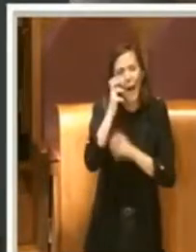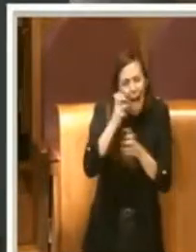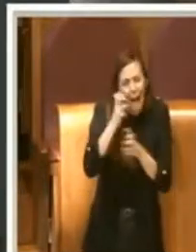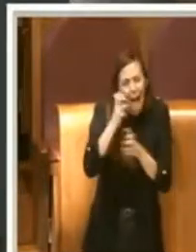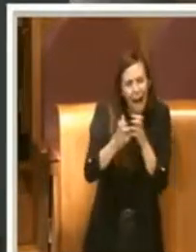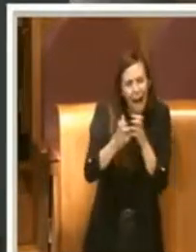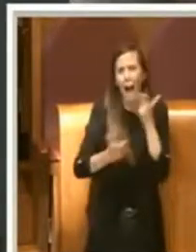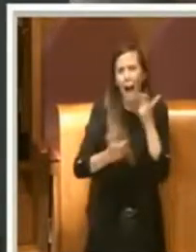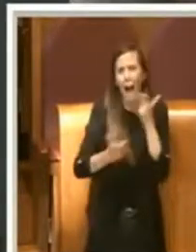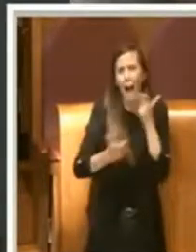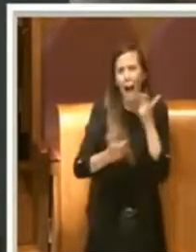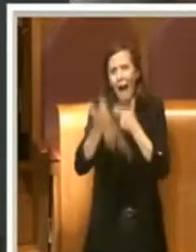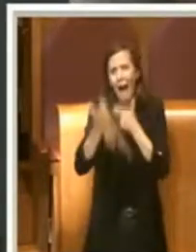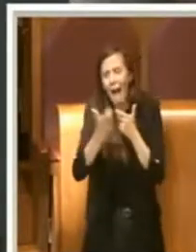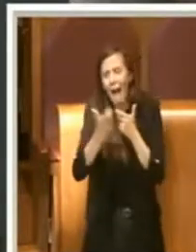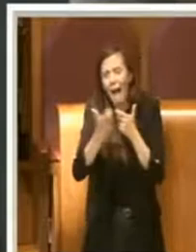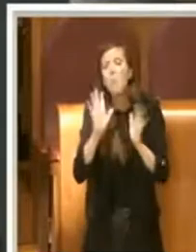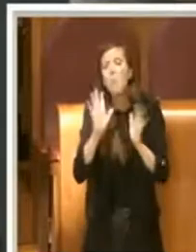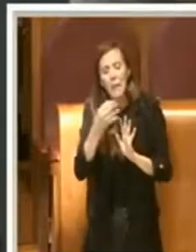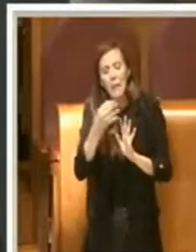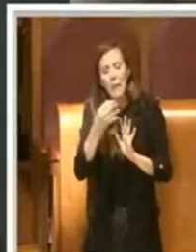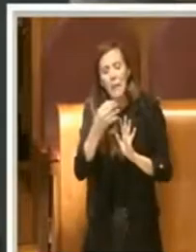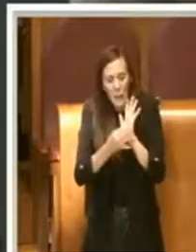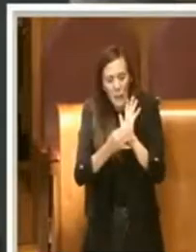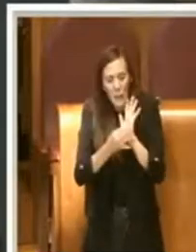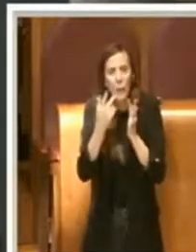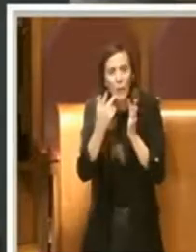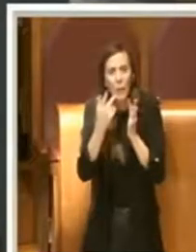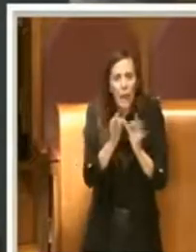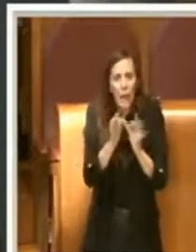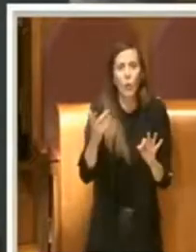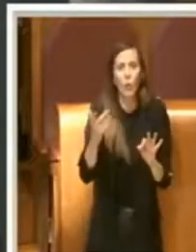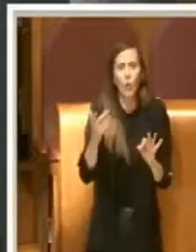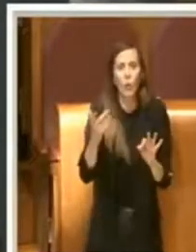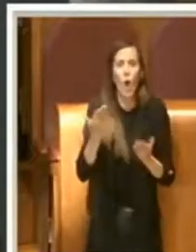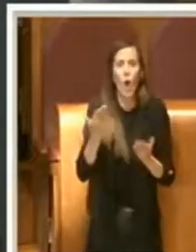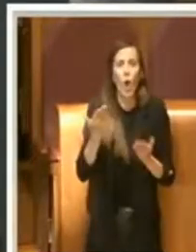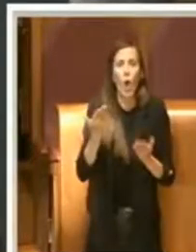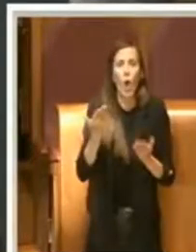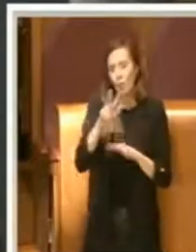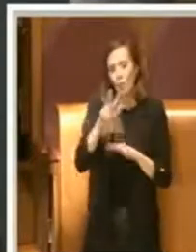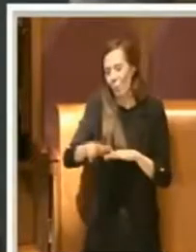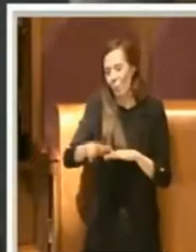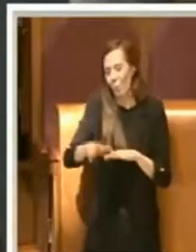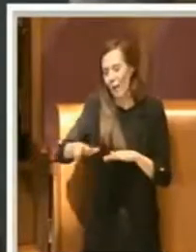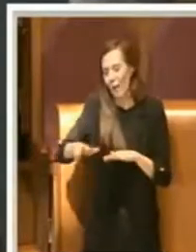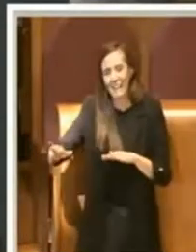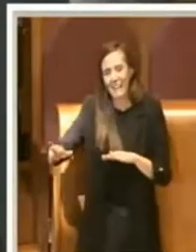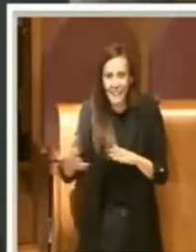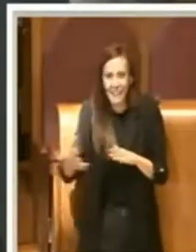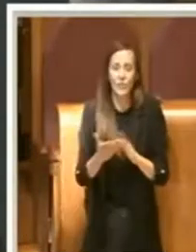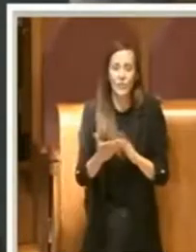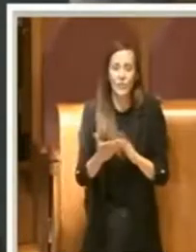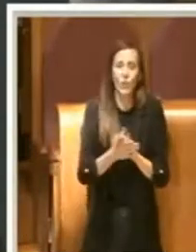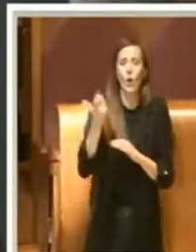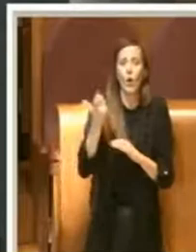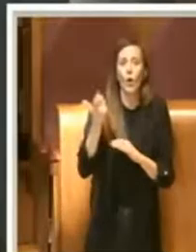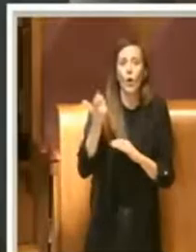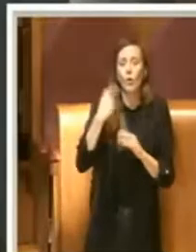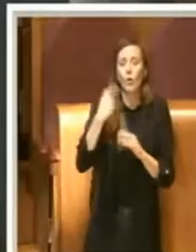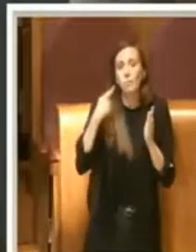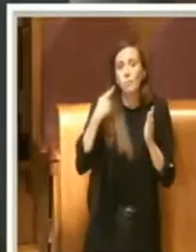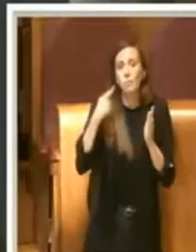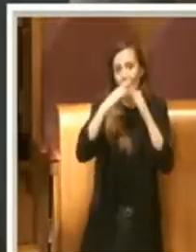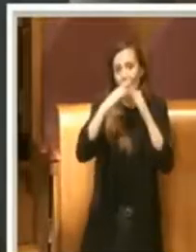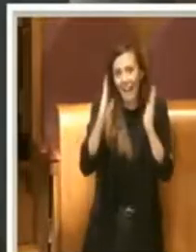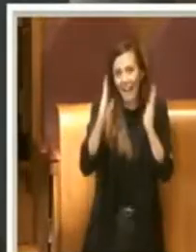tavolini, ovviamente che rispettano tutte le regole, che un parcheggio, perché chiaramente il tavolino è comunque un presidio, io dico sempre, torno a casa,